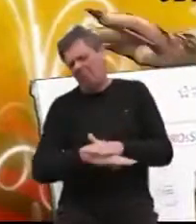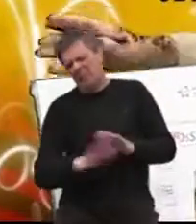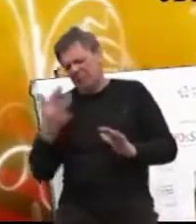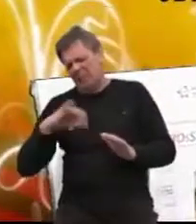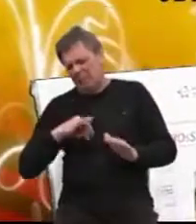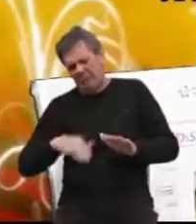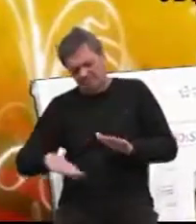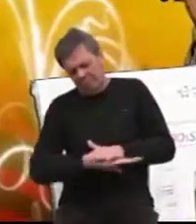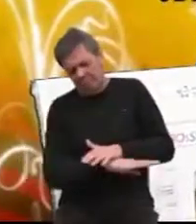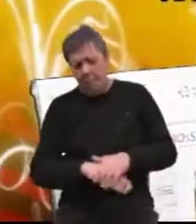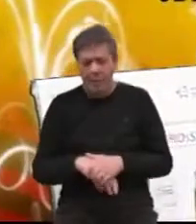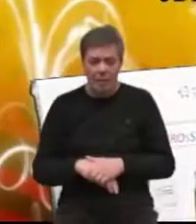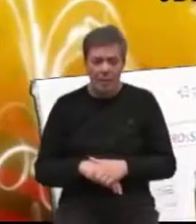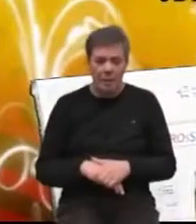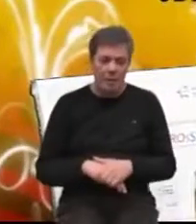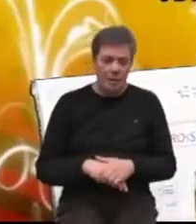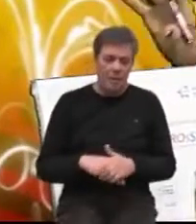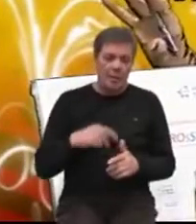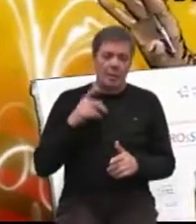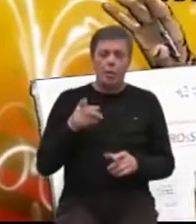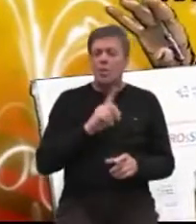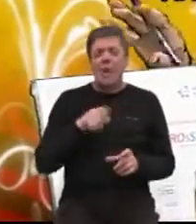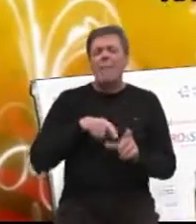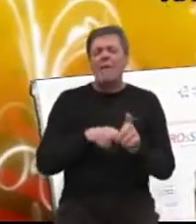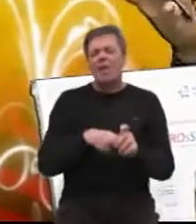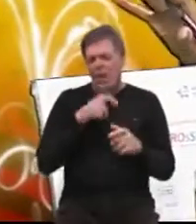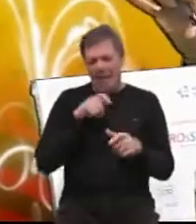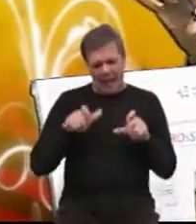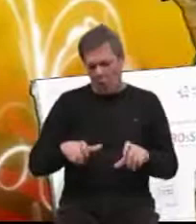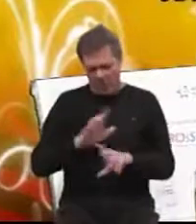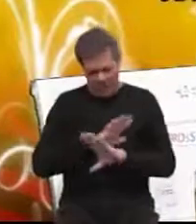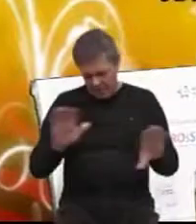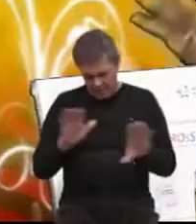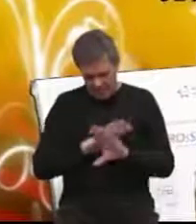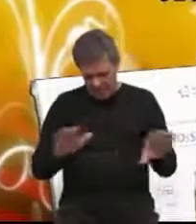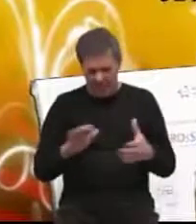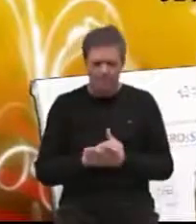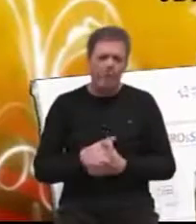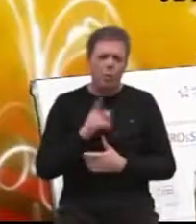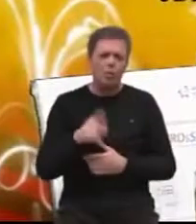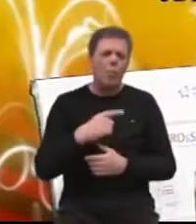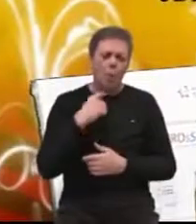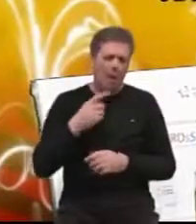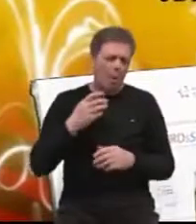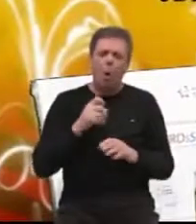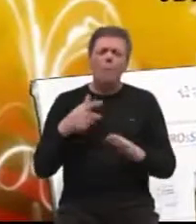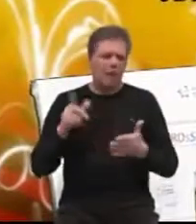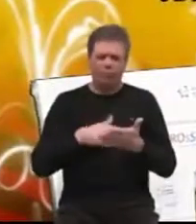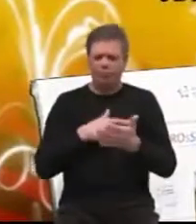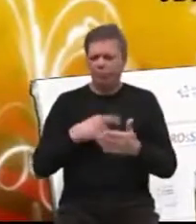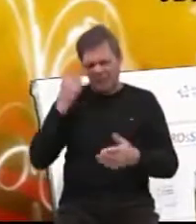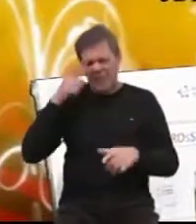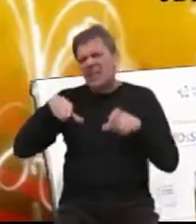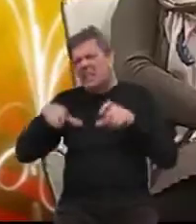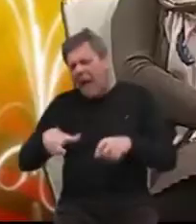sta, mislim, prvo što se ne veže sa starosti. Da, to je nešto što... O, to moramo demantiti. To odmah moramo... Dakle, mi